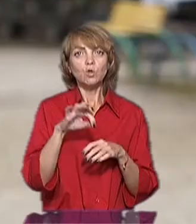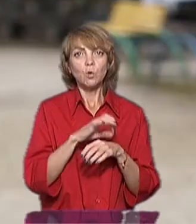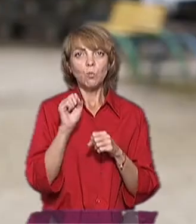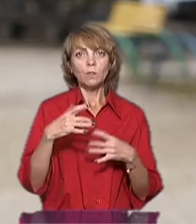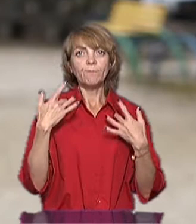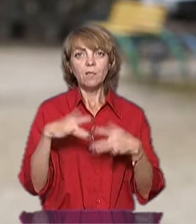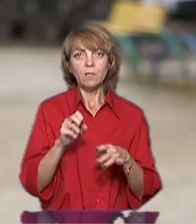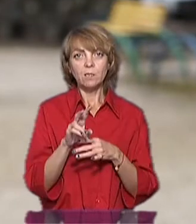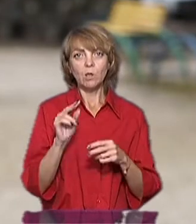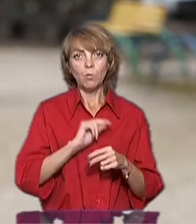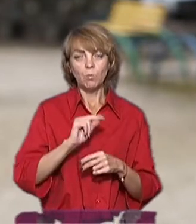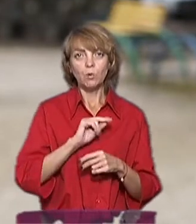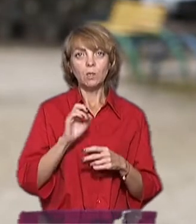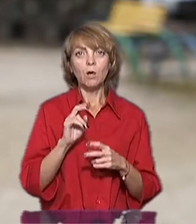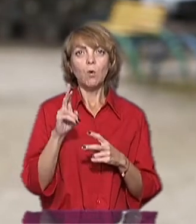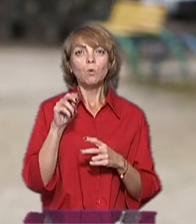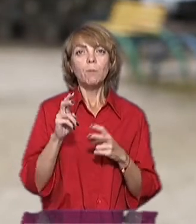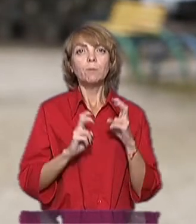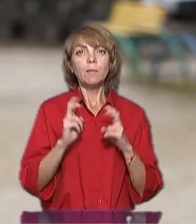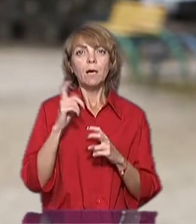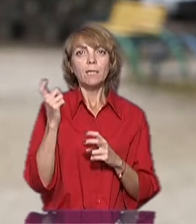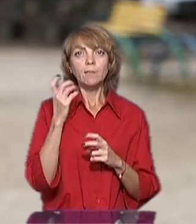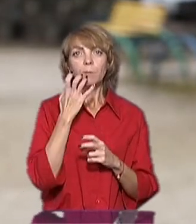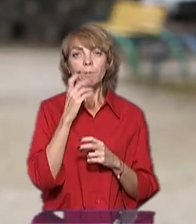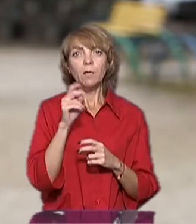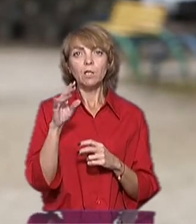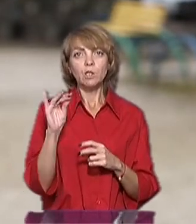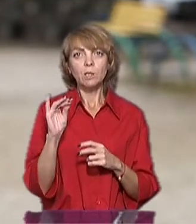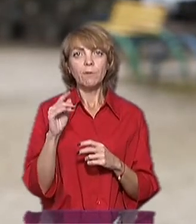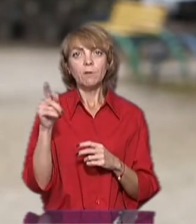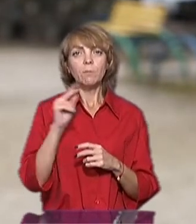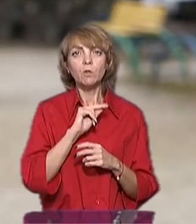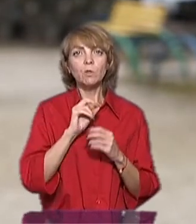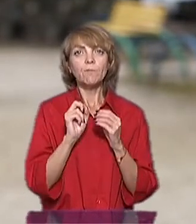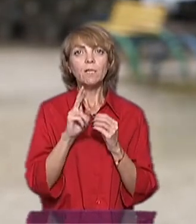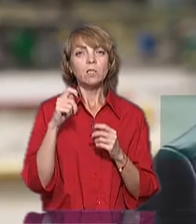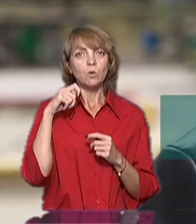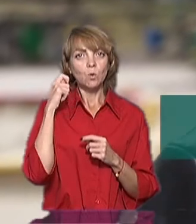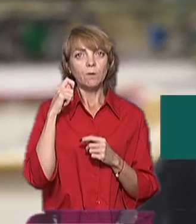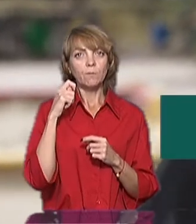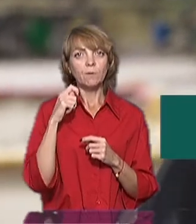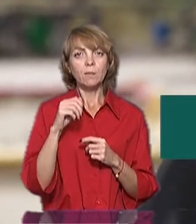можуть звільнити з роботи. На комунальному підприємстві «Харківські теплові мережі» він працює 12 років.